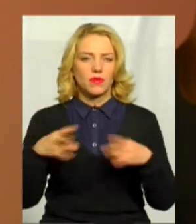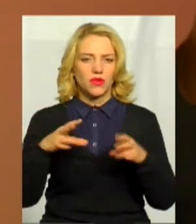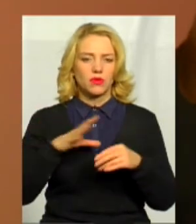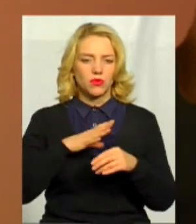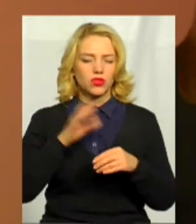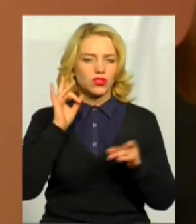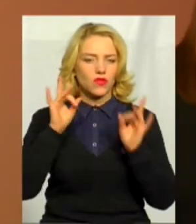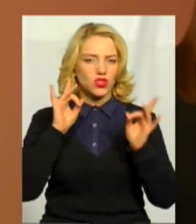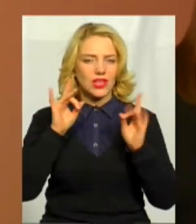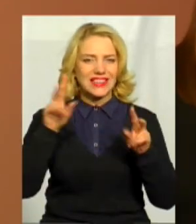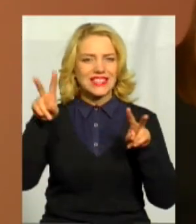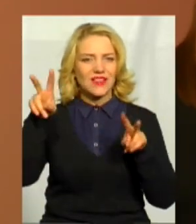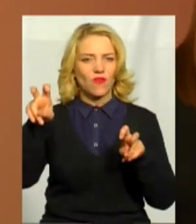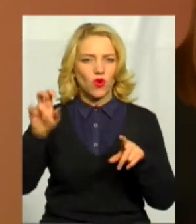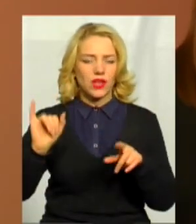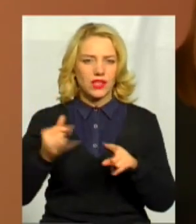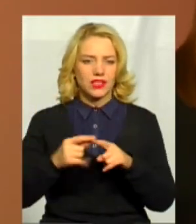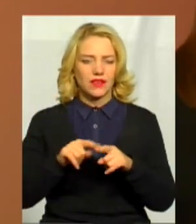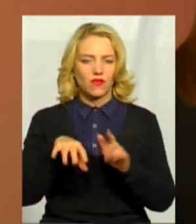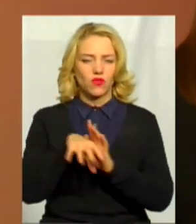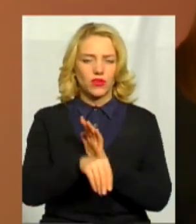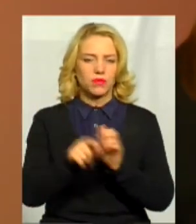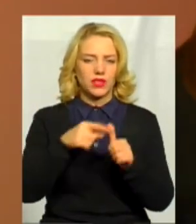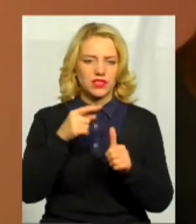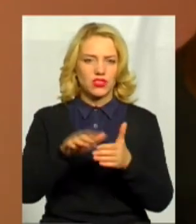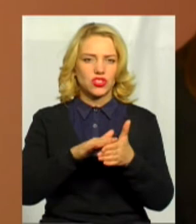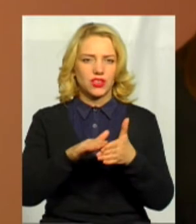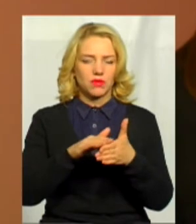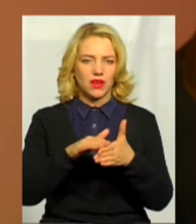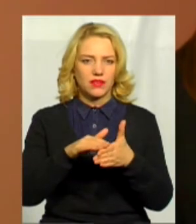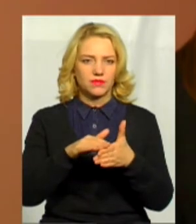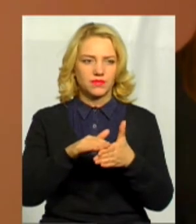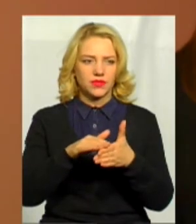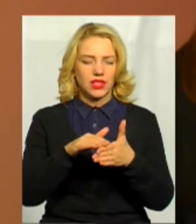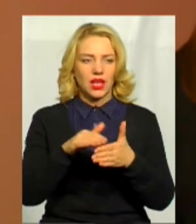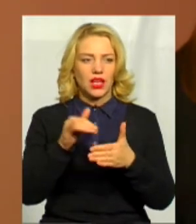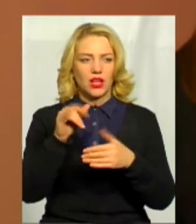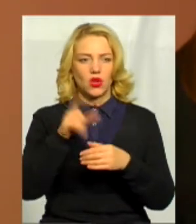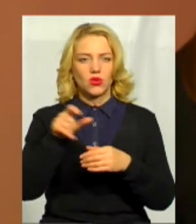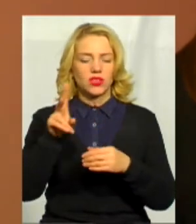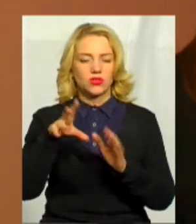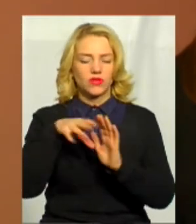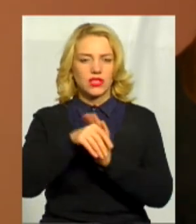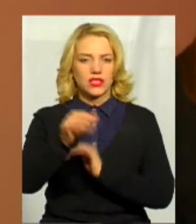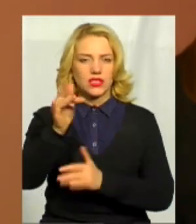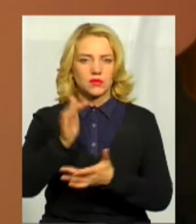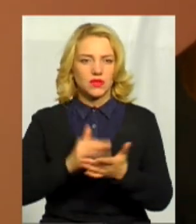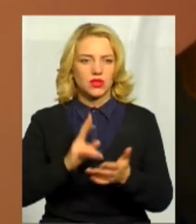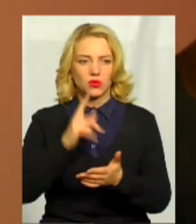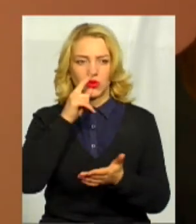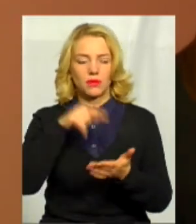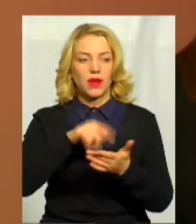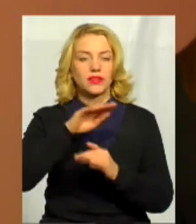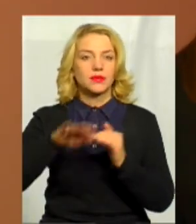тому числі і до символіки відноситься це прізвище, ім'я людей, які занесено в списку, які потрапляють під